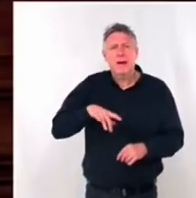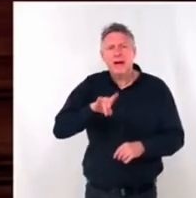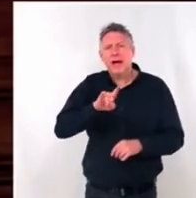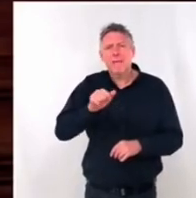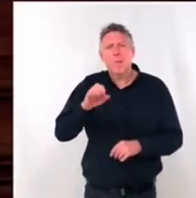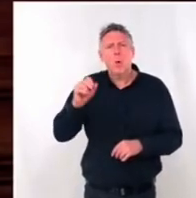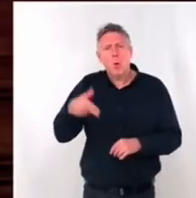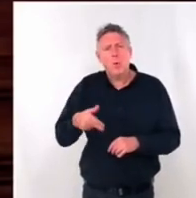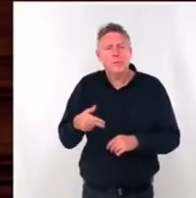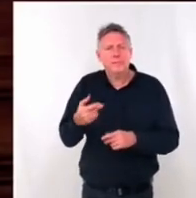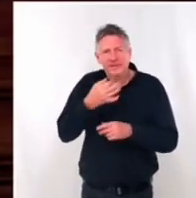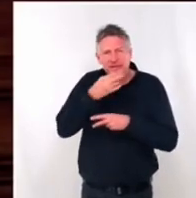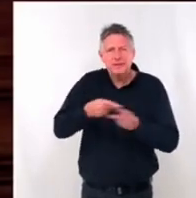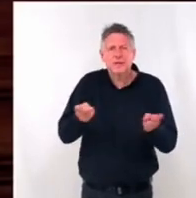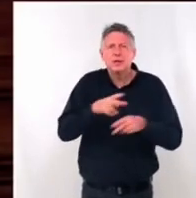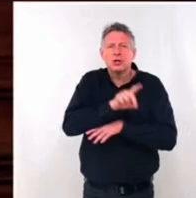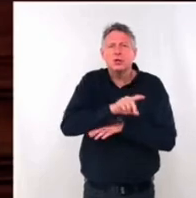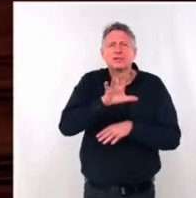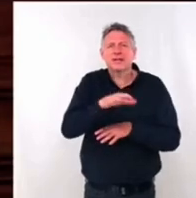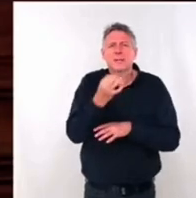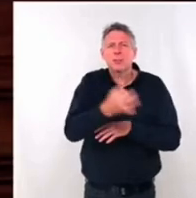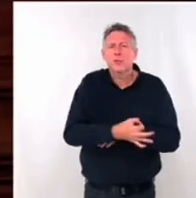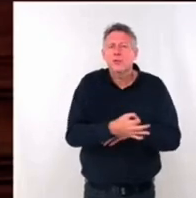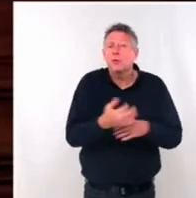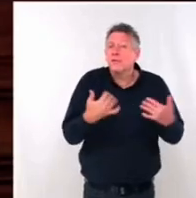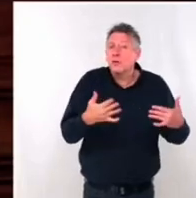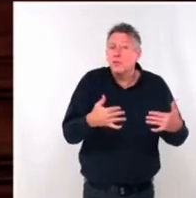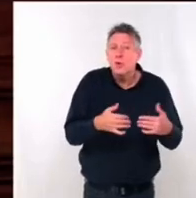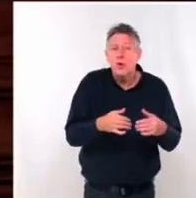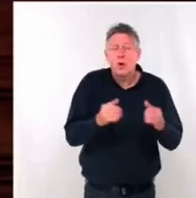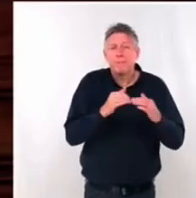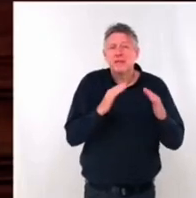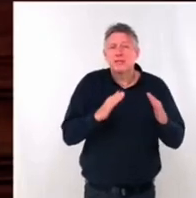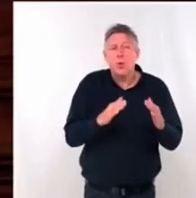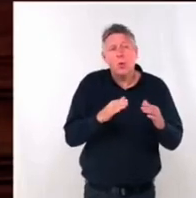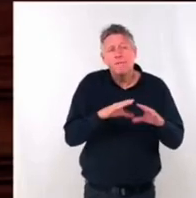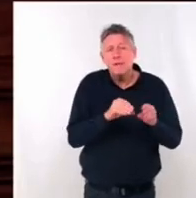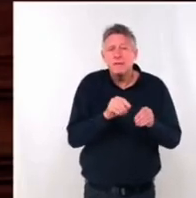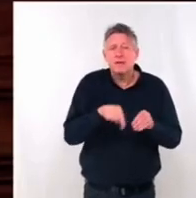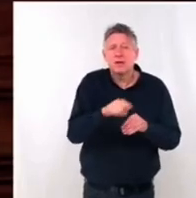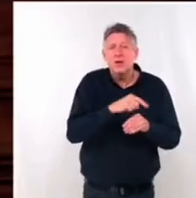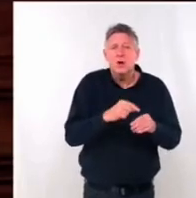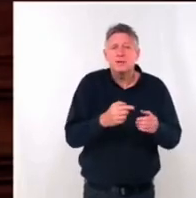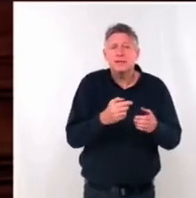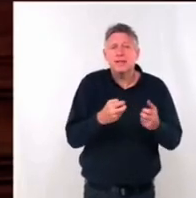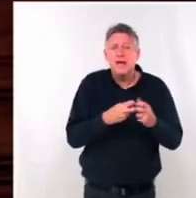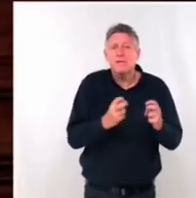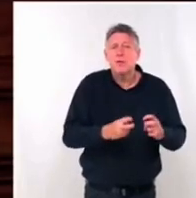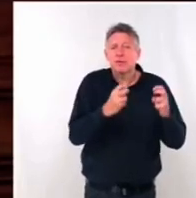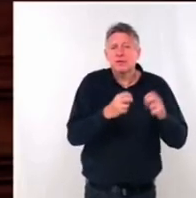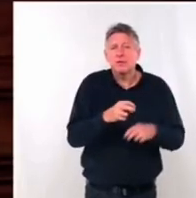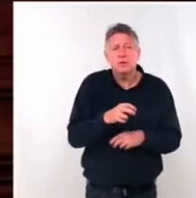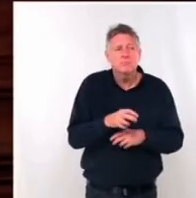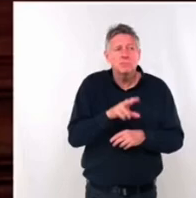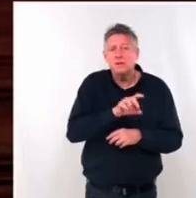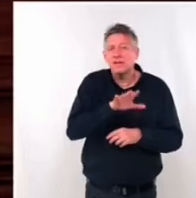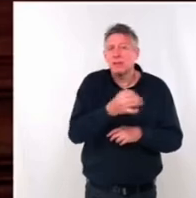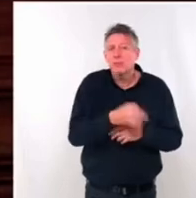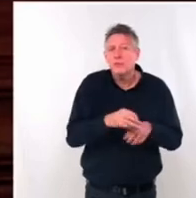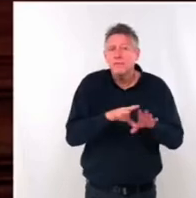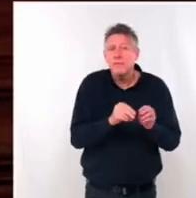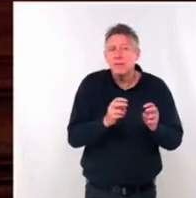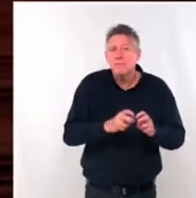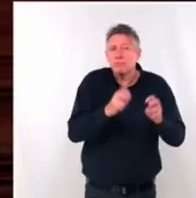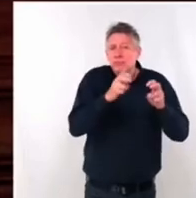dit ici, M. le maire, 35% seulement des foyers bordelais vont voir une augmentation de tarifs. J'ai demandé d'ailleurs des précisions qu'il était très